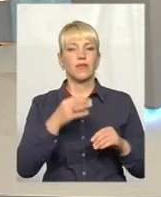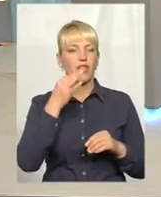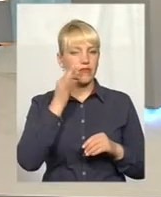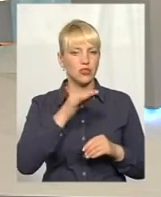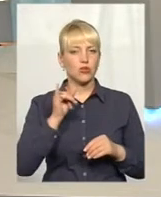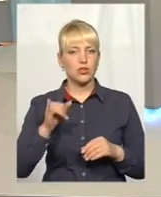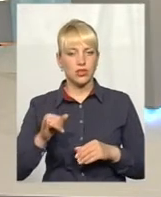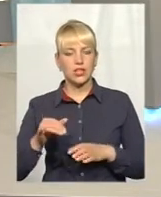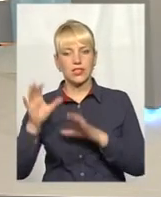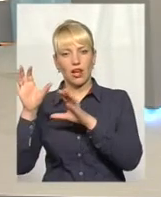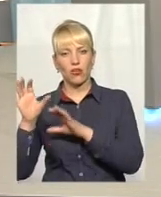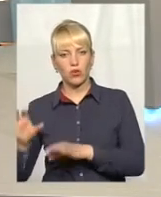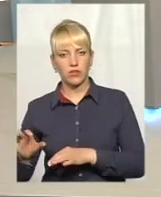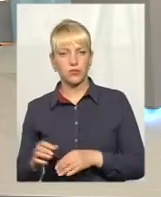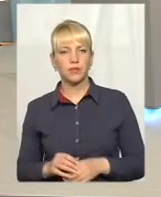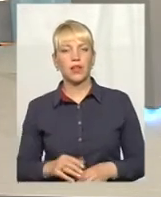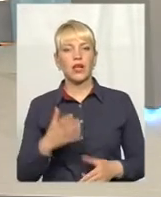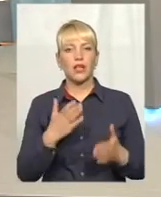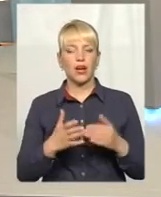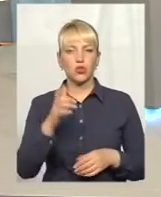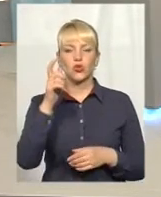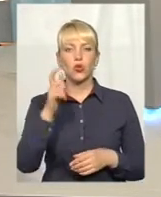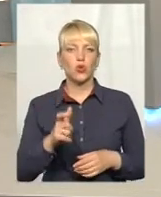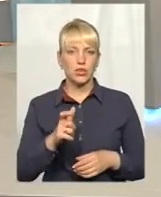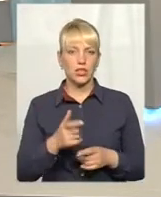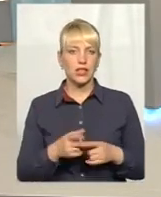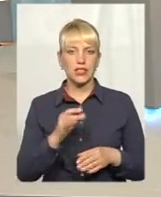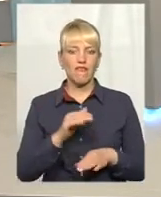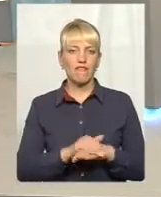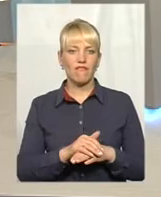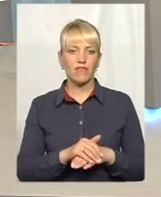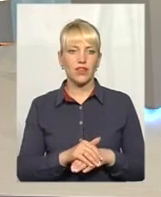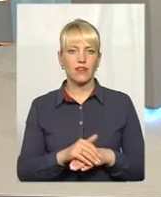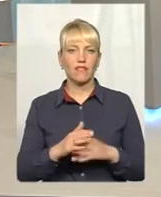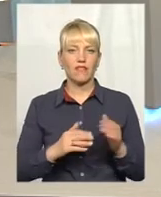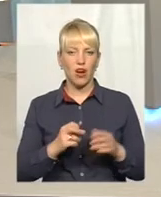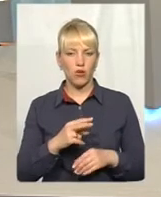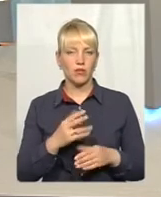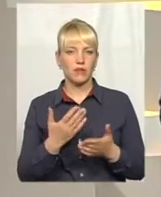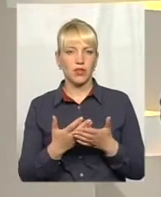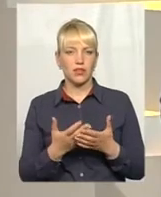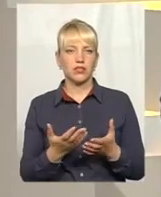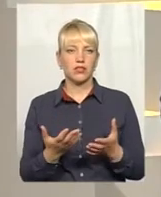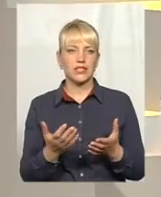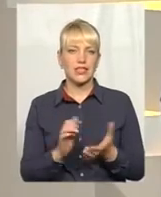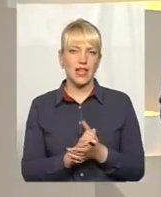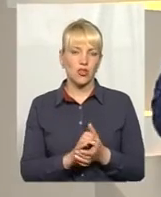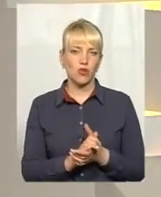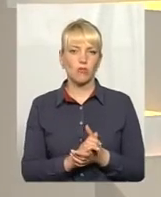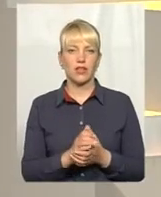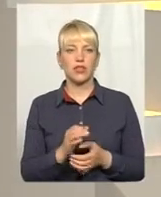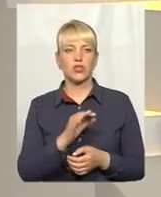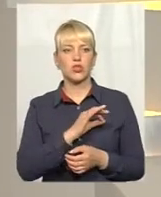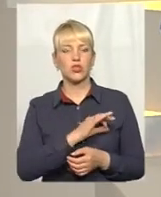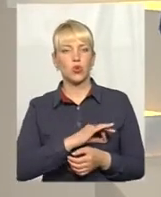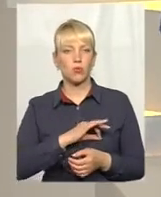законодавчої бази. власне, якщо людина за фахом, скажімо, отримала, принаймні, знайома з юриспруденцією,